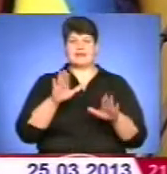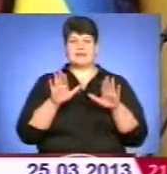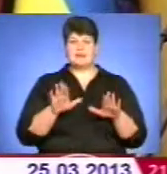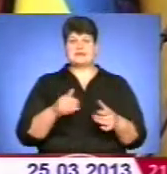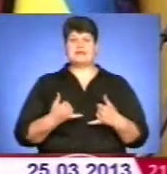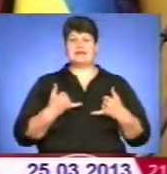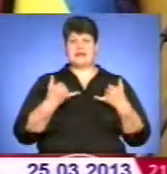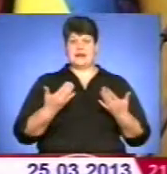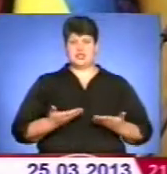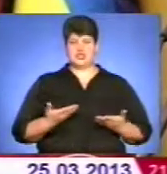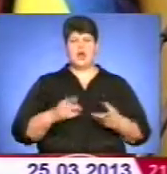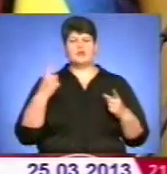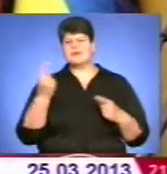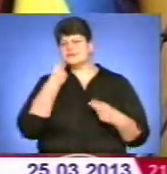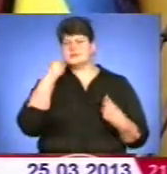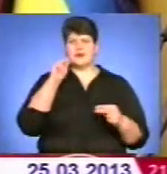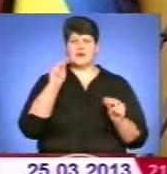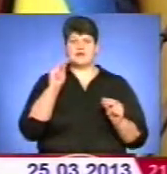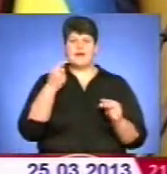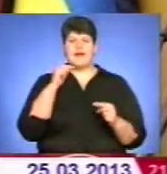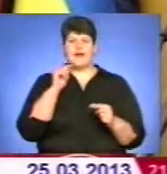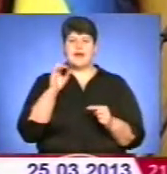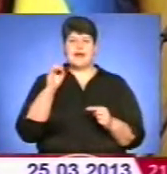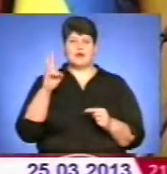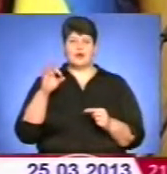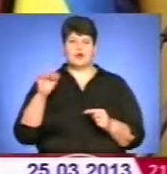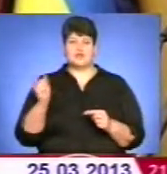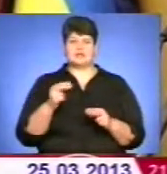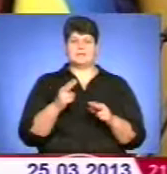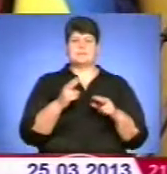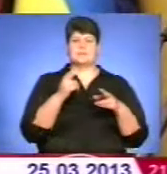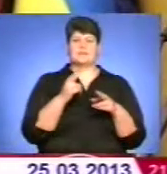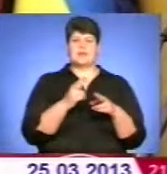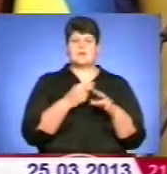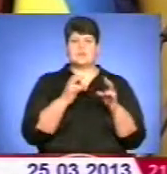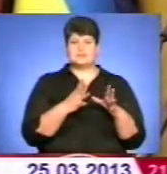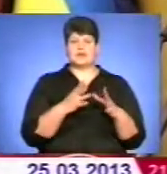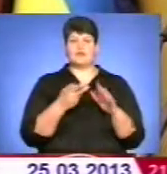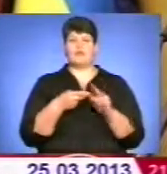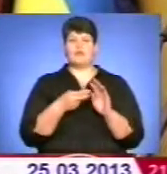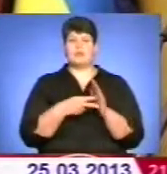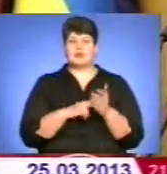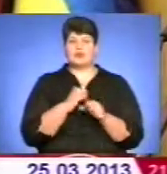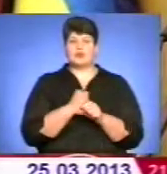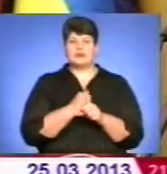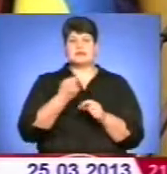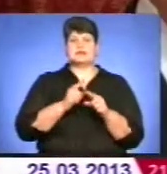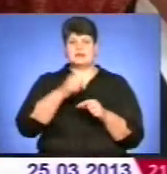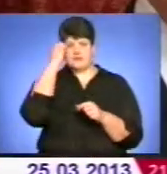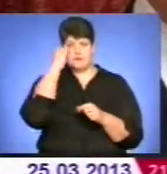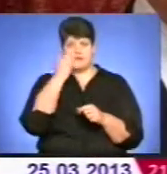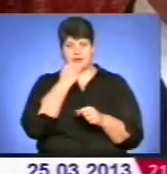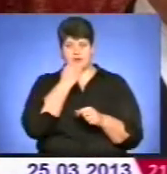життя. Одне з найкращих – екологічно, в плані безпеки, в плані роботи. І за це ми вам дякуємо.